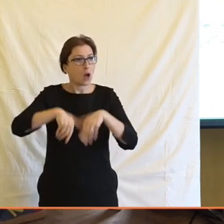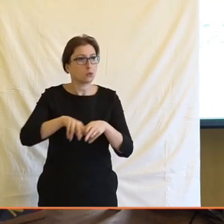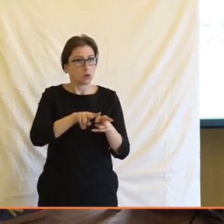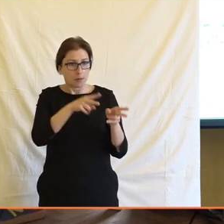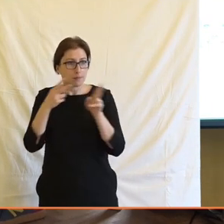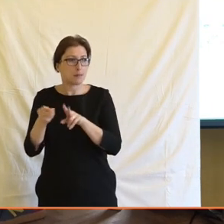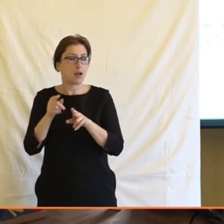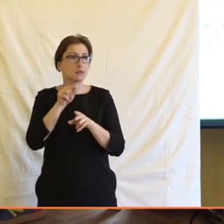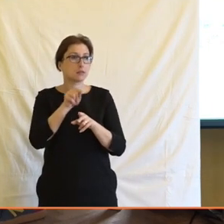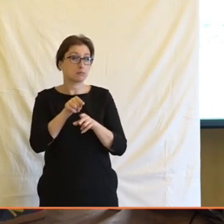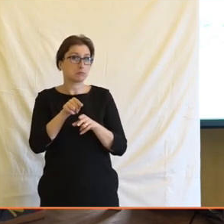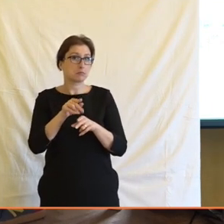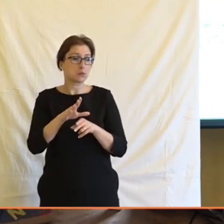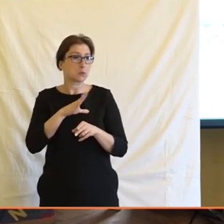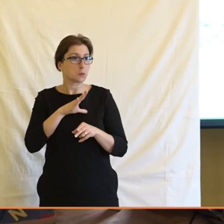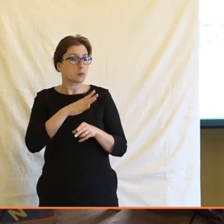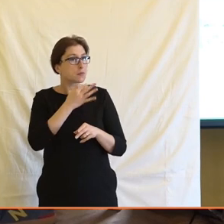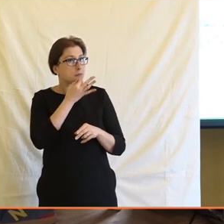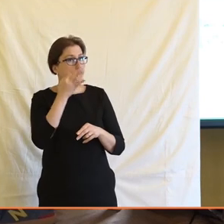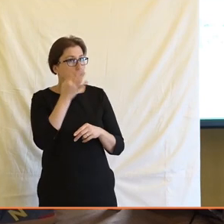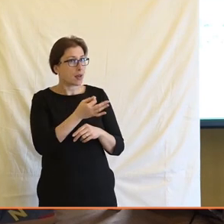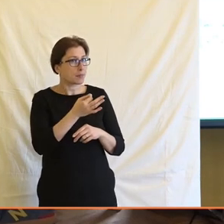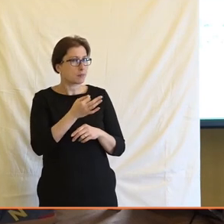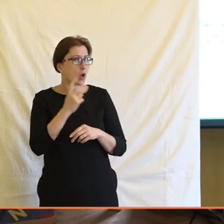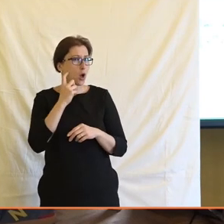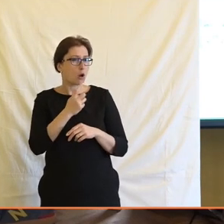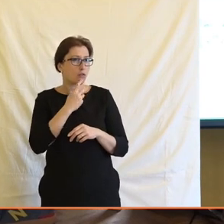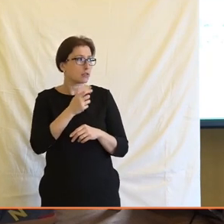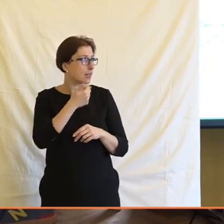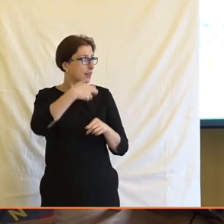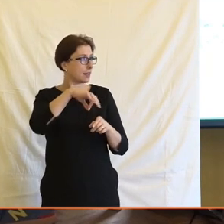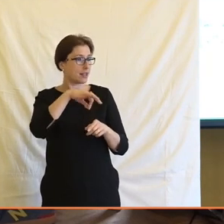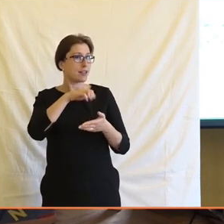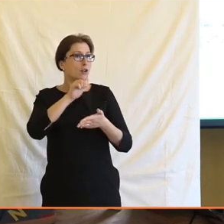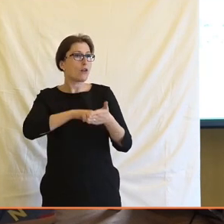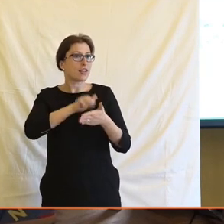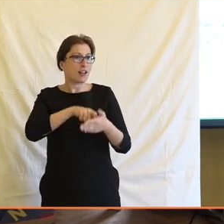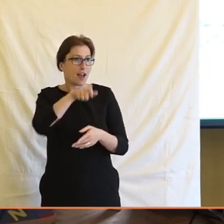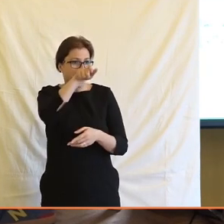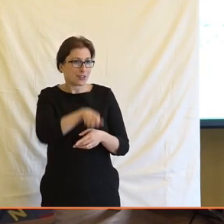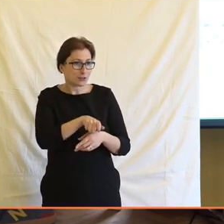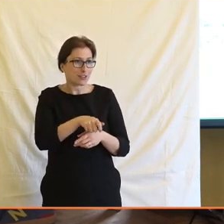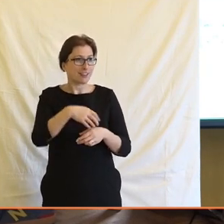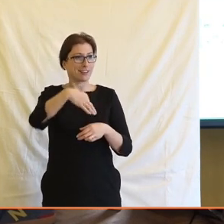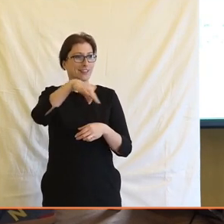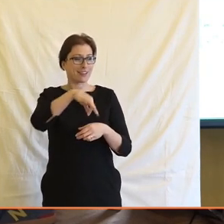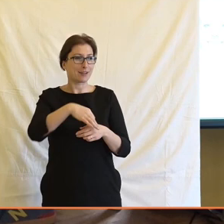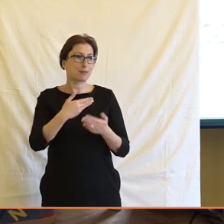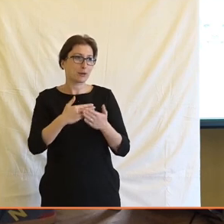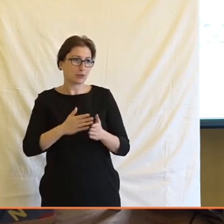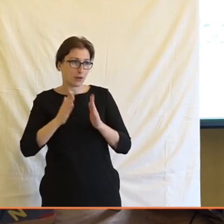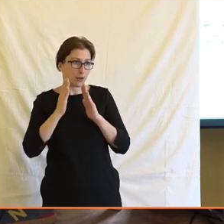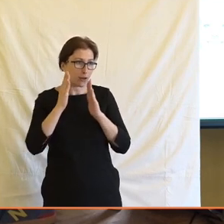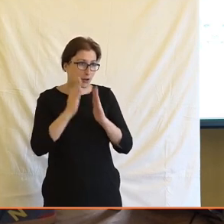bázy. Zeptal bych se vás zase takhle, asi to budu, Honzo, ty jsi prostě tady bohužel jedinej, ten žijící exemplář se novináře, takže to je hodně